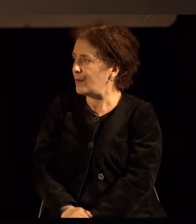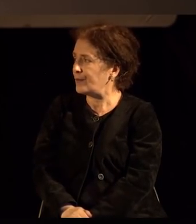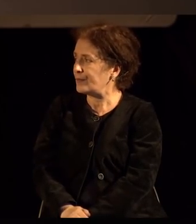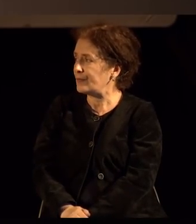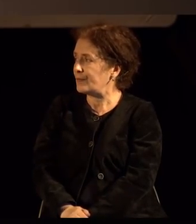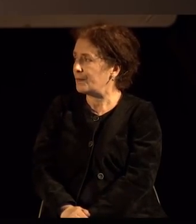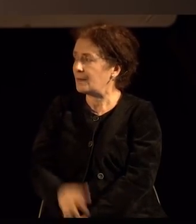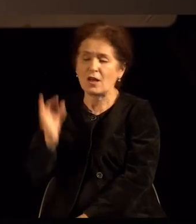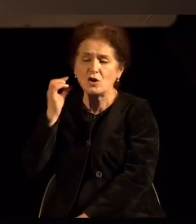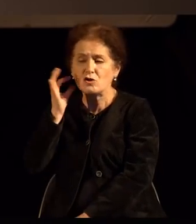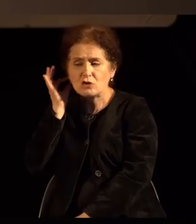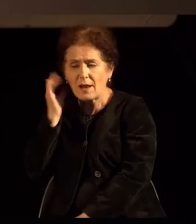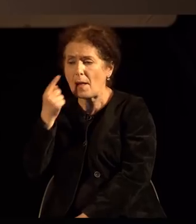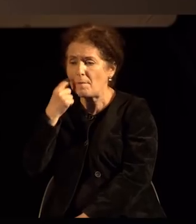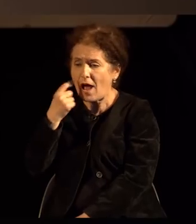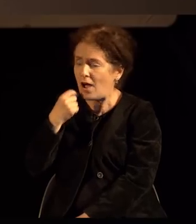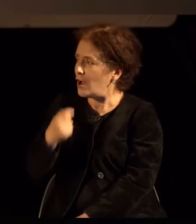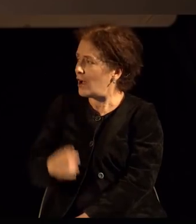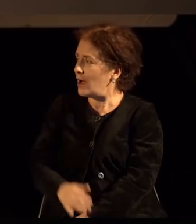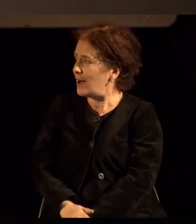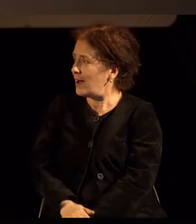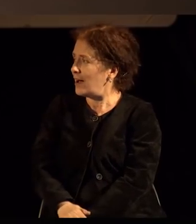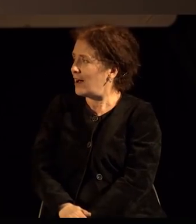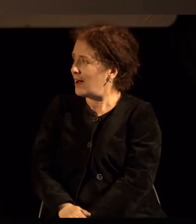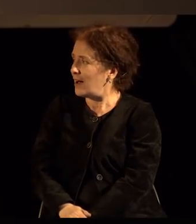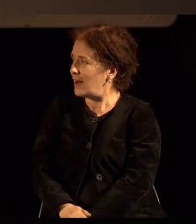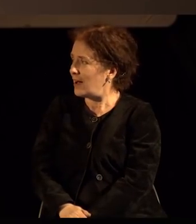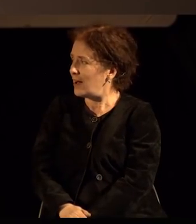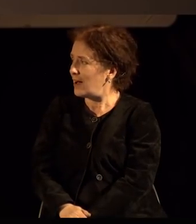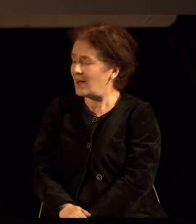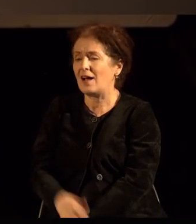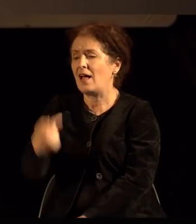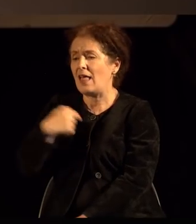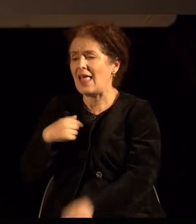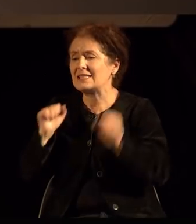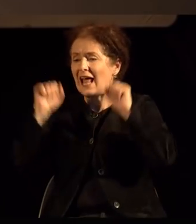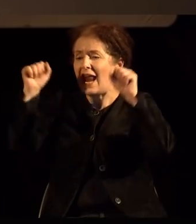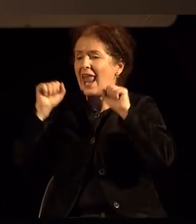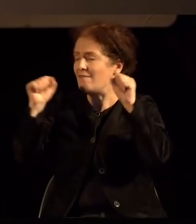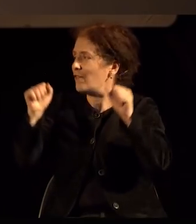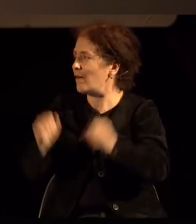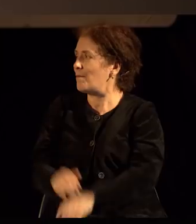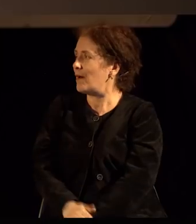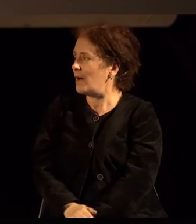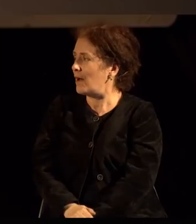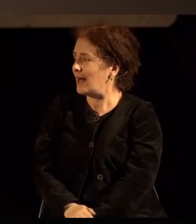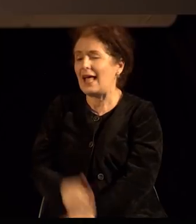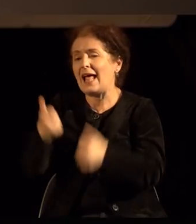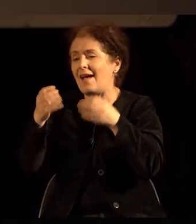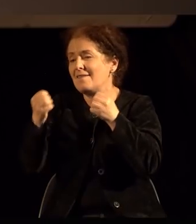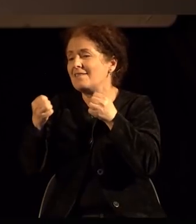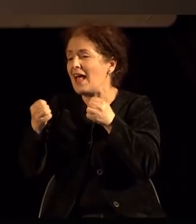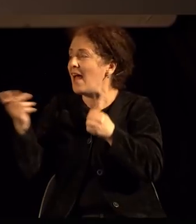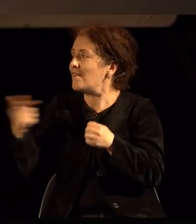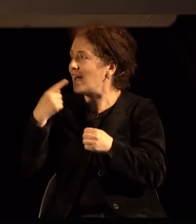Фаворити, фаворитки, джентулмен леди и за целте се им. Така што, не знам, јас си навивам за Иви Одли, ќе стискам палци за